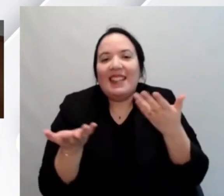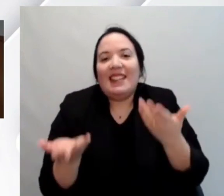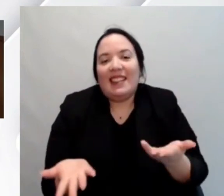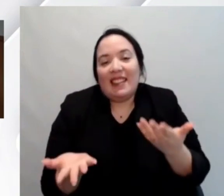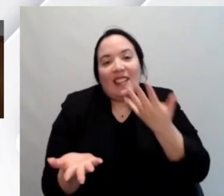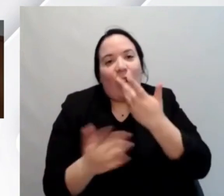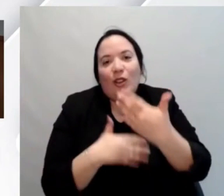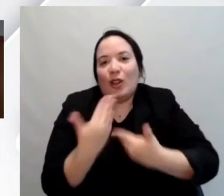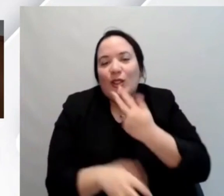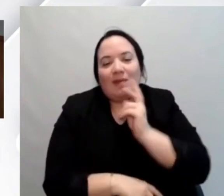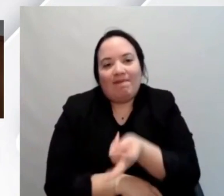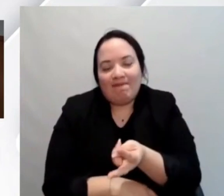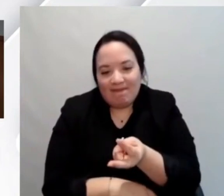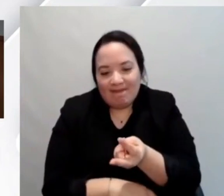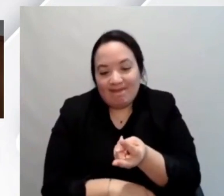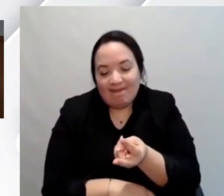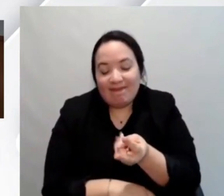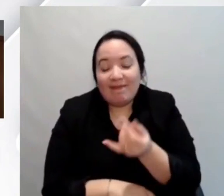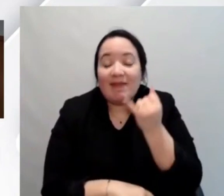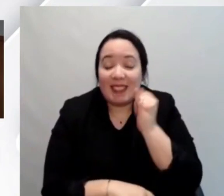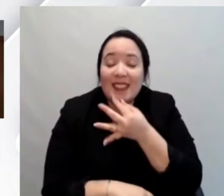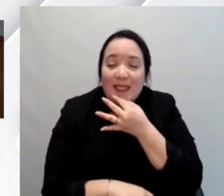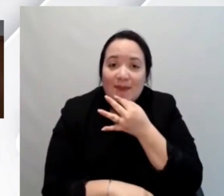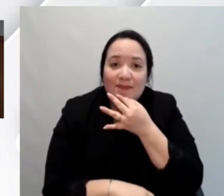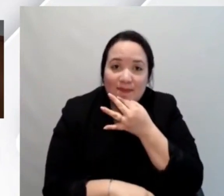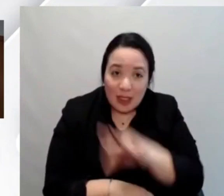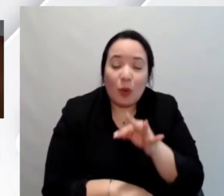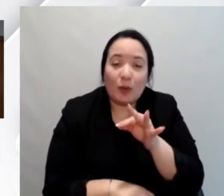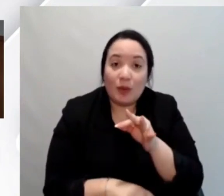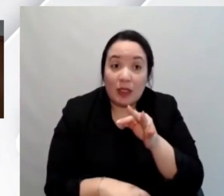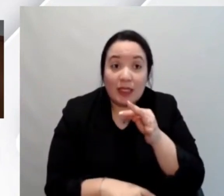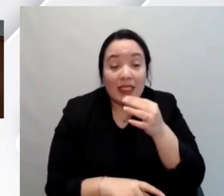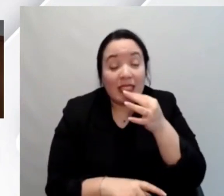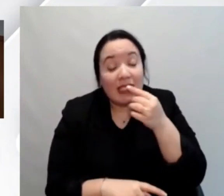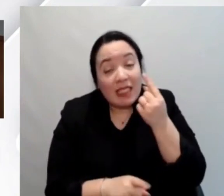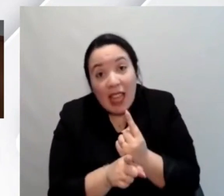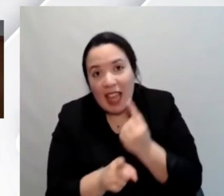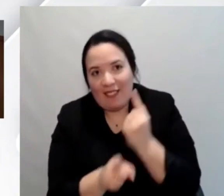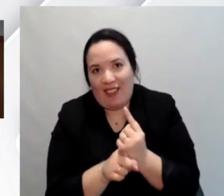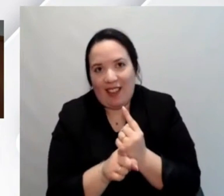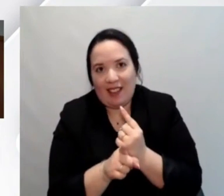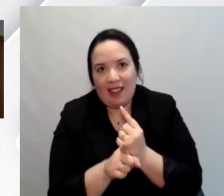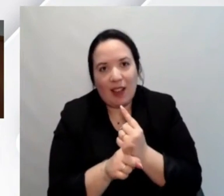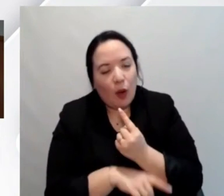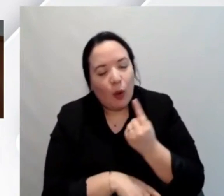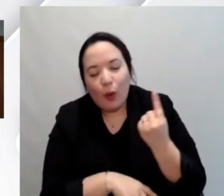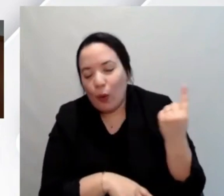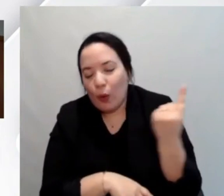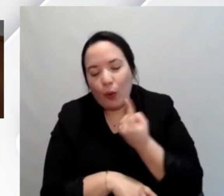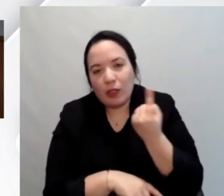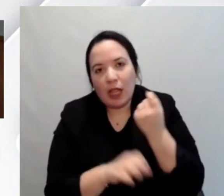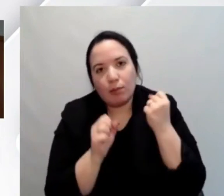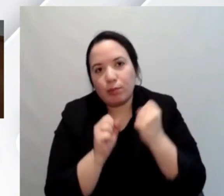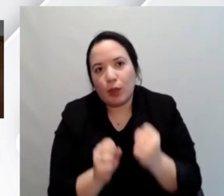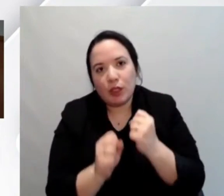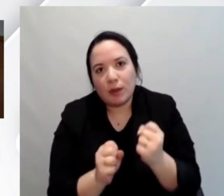rispondo dicendo che si si può fare si deve fare e è l'unico modo per